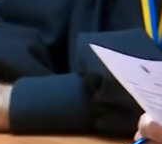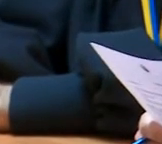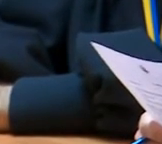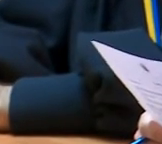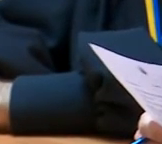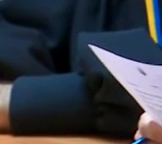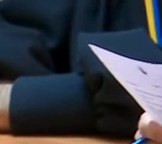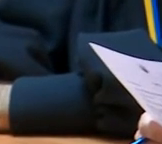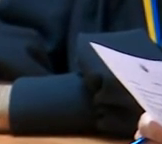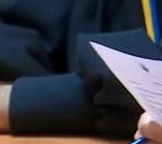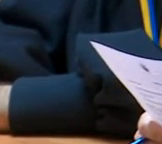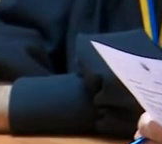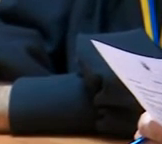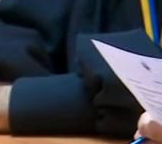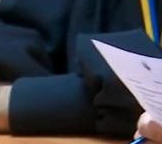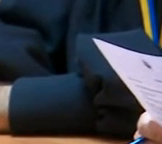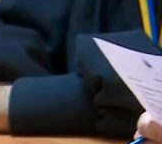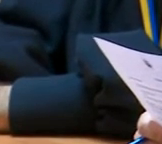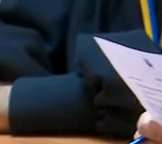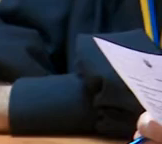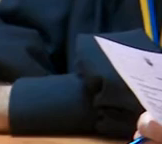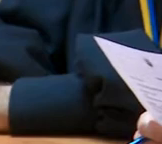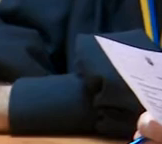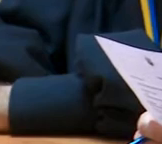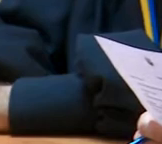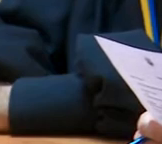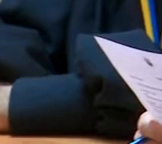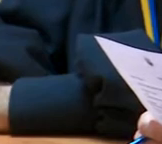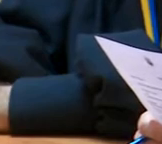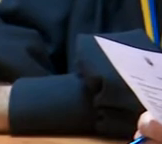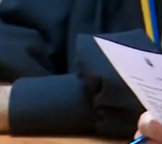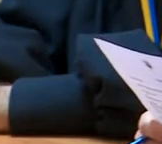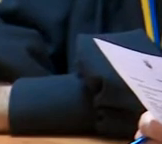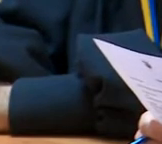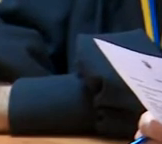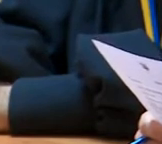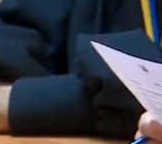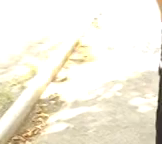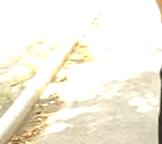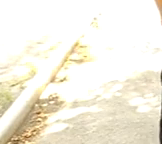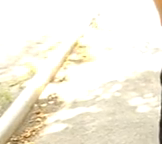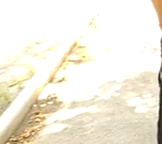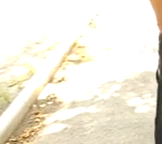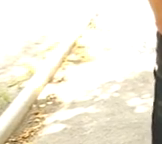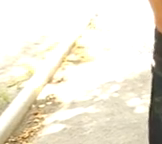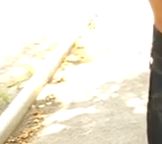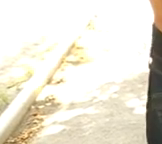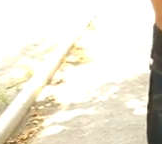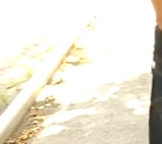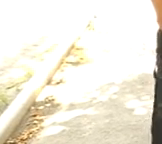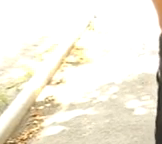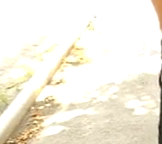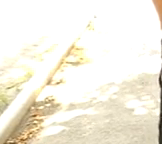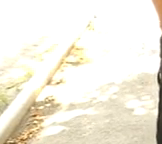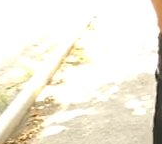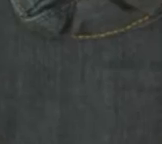колег про продовження строку утримання обвинуваченого згідпового Альентина Геннадьчу 28 не першого тисячного року народження під вартою задовольнити. Потерпіла Вікторія Кригіна